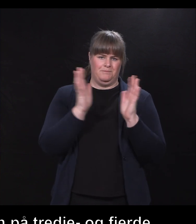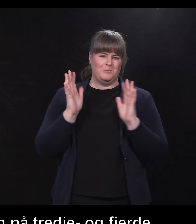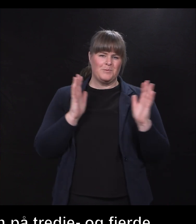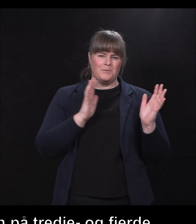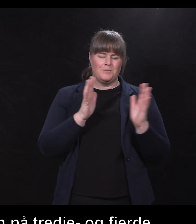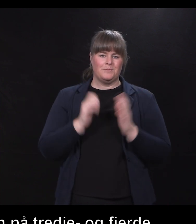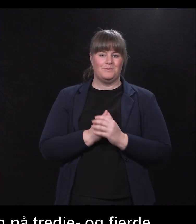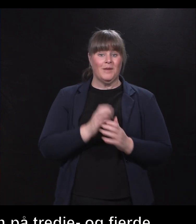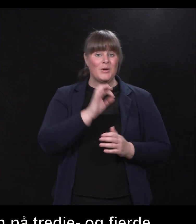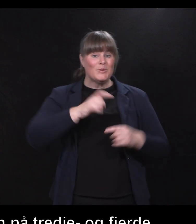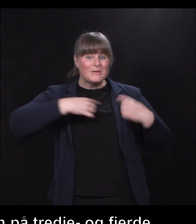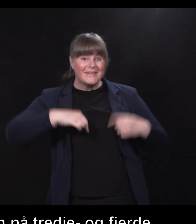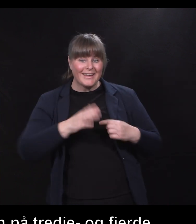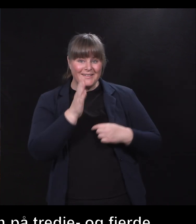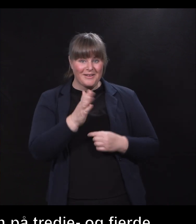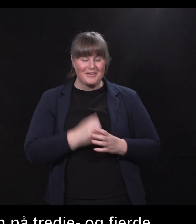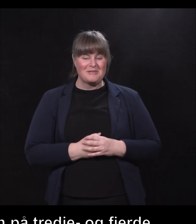Tusen hjertelig takk skal du ha.